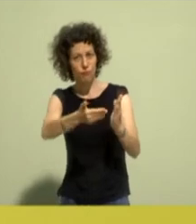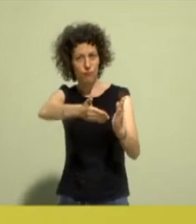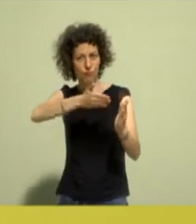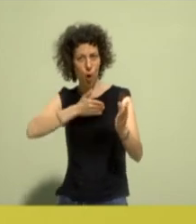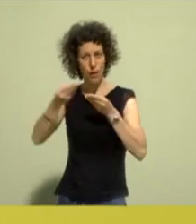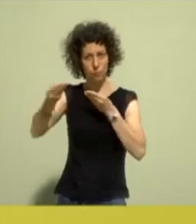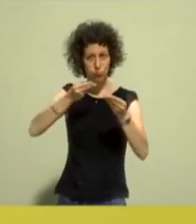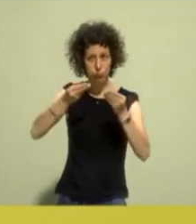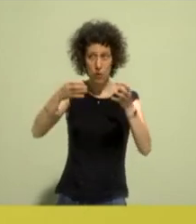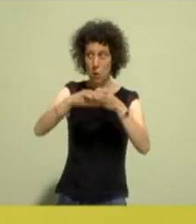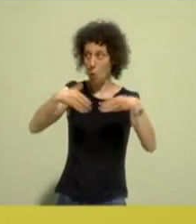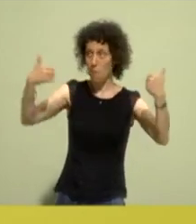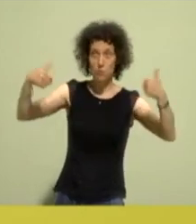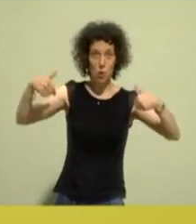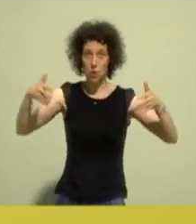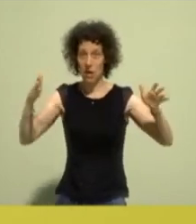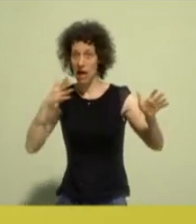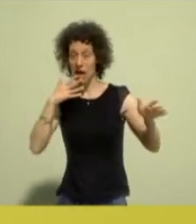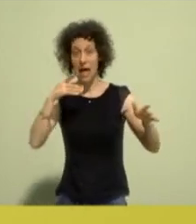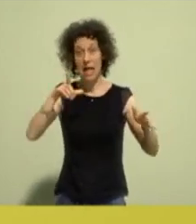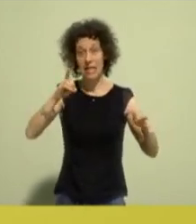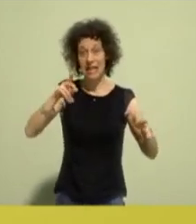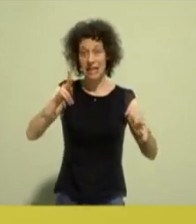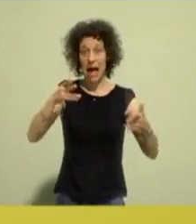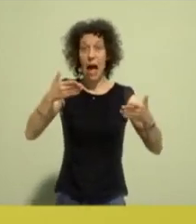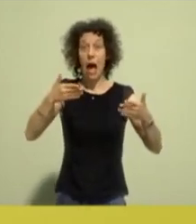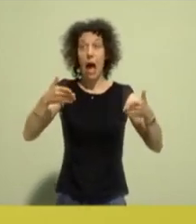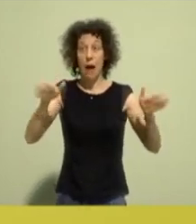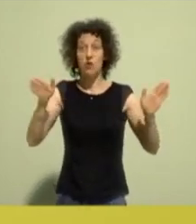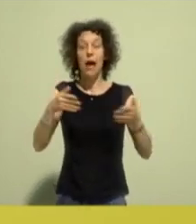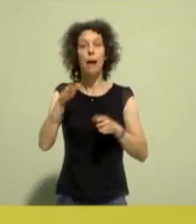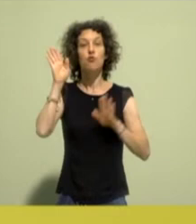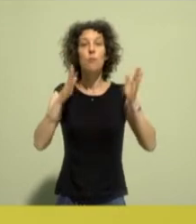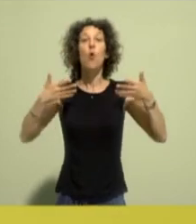Gruppendruck bei offenen LDK-Abstimmungen zu verhindern?